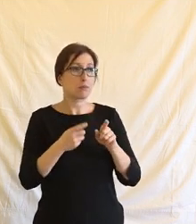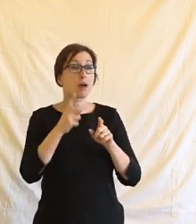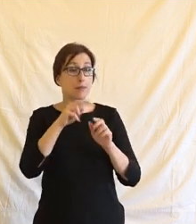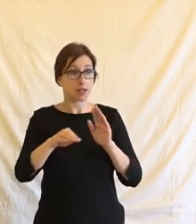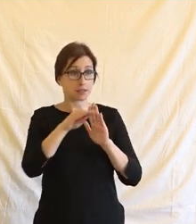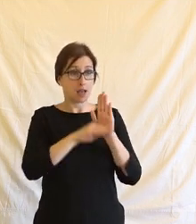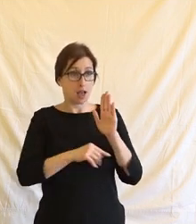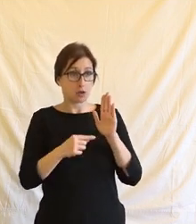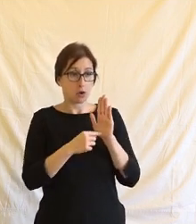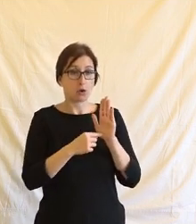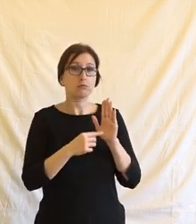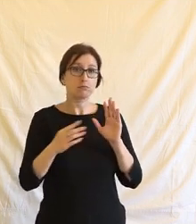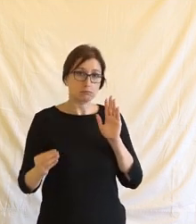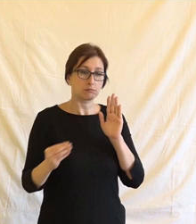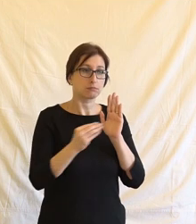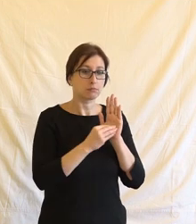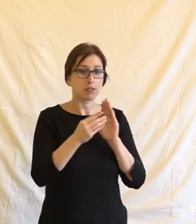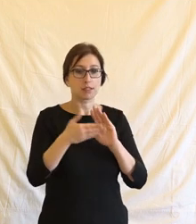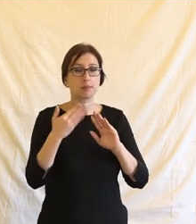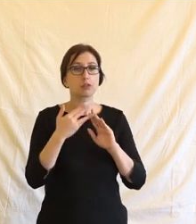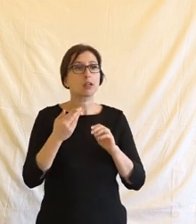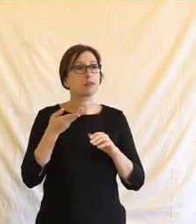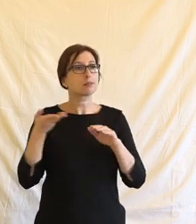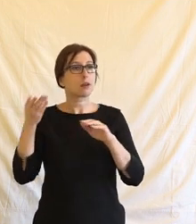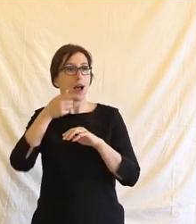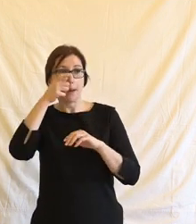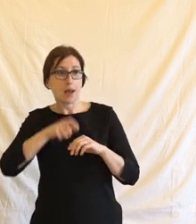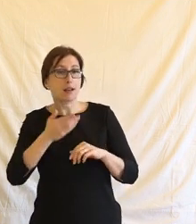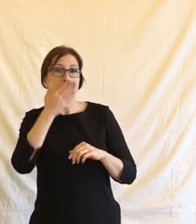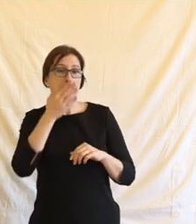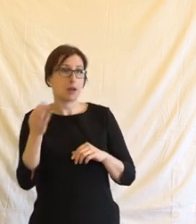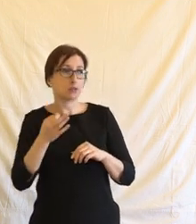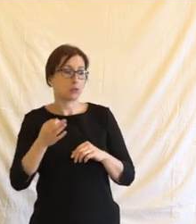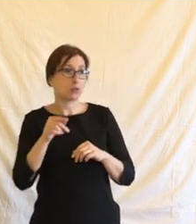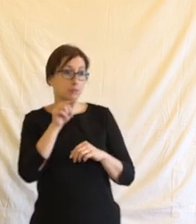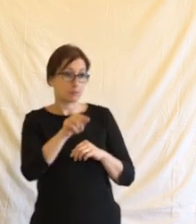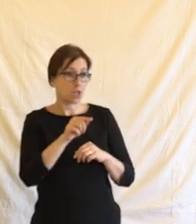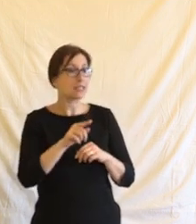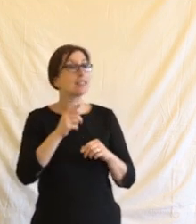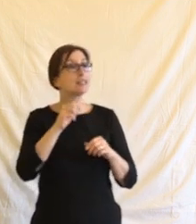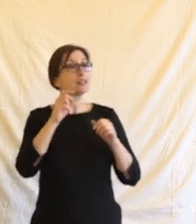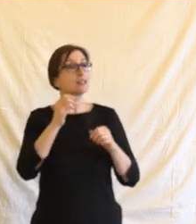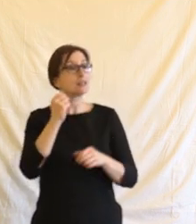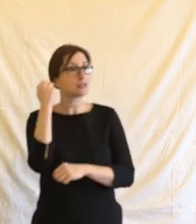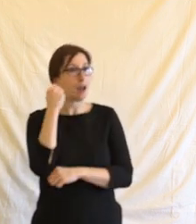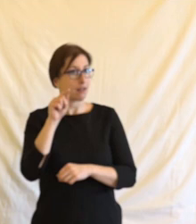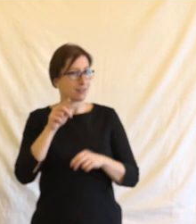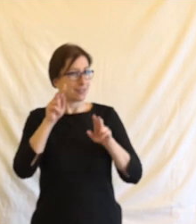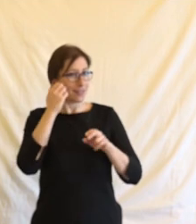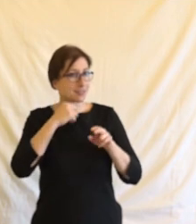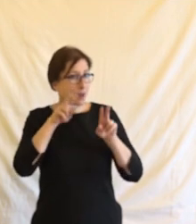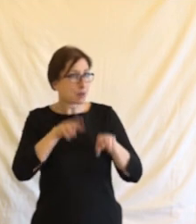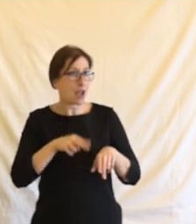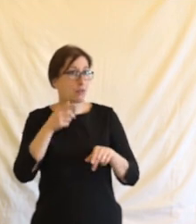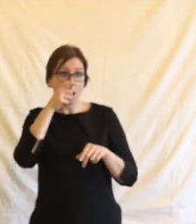zákonem a tady je třeba i různý pohled transatlantický. Ve Spojených státech amerických se nejedná o základní lidské právo a proto třeba i